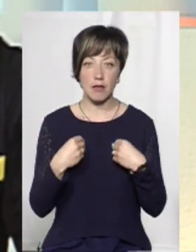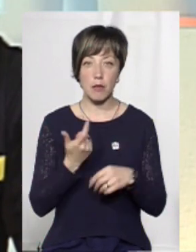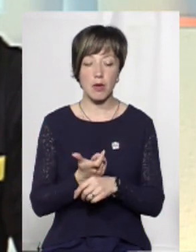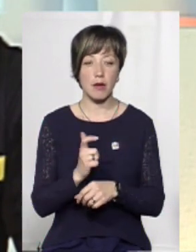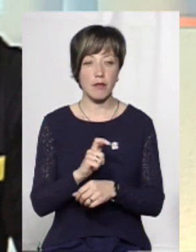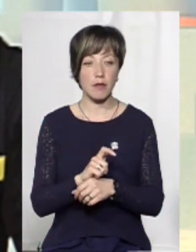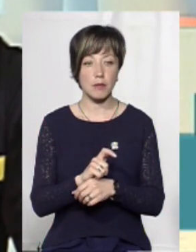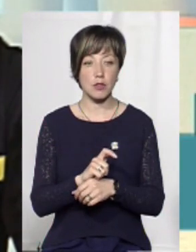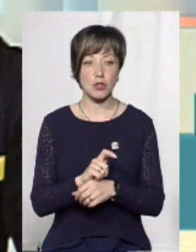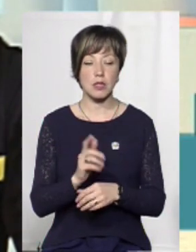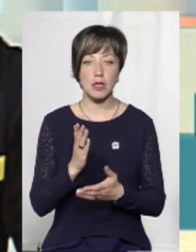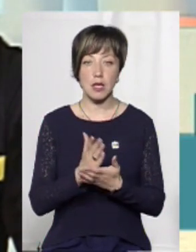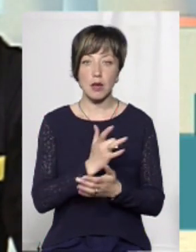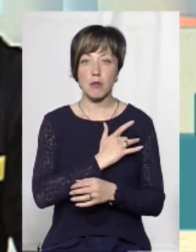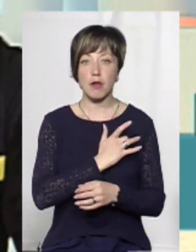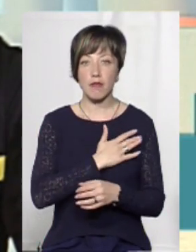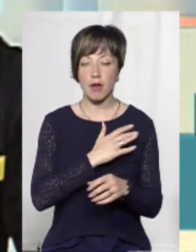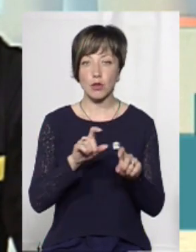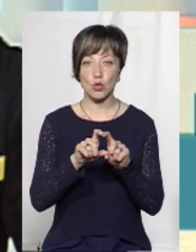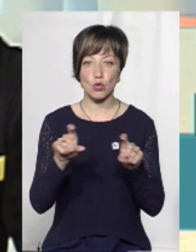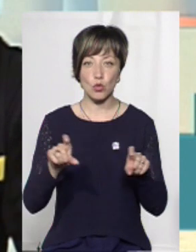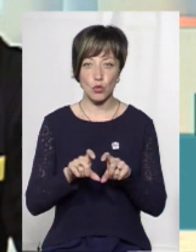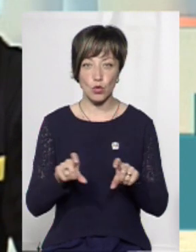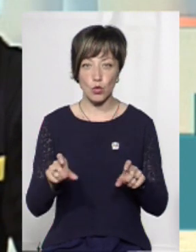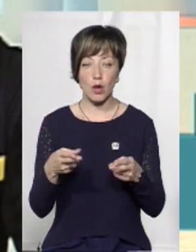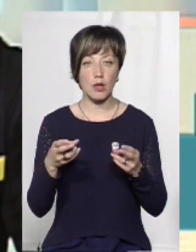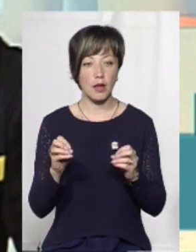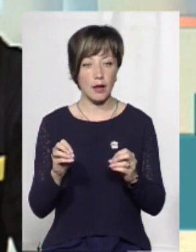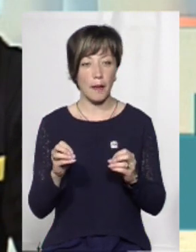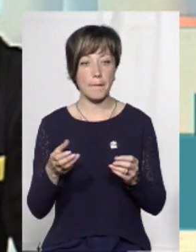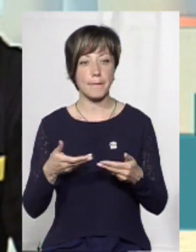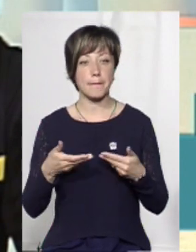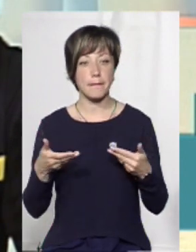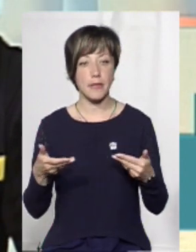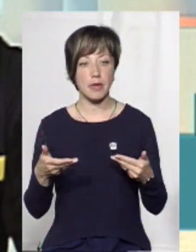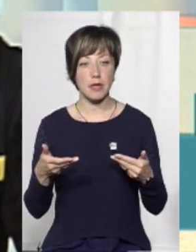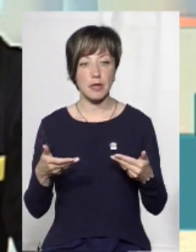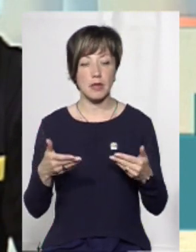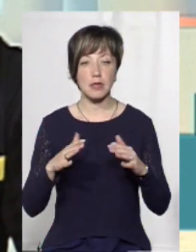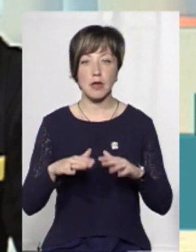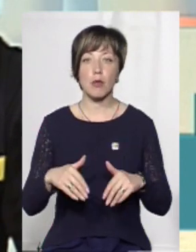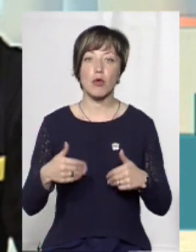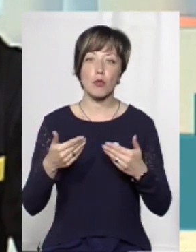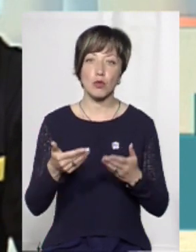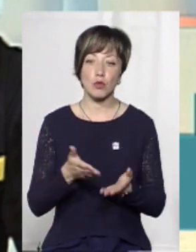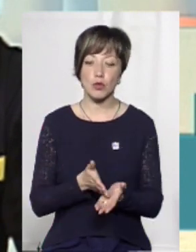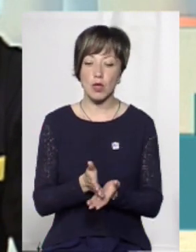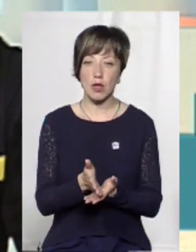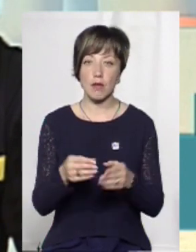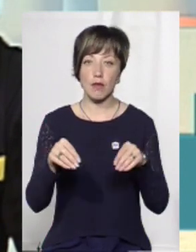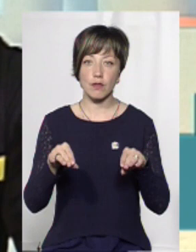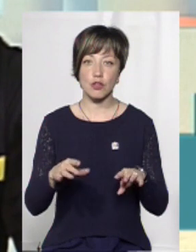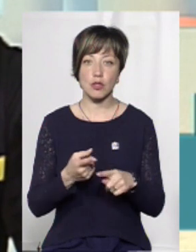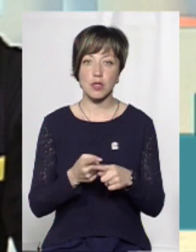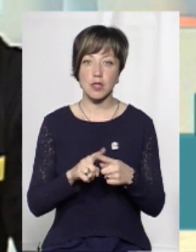Переважна більшість їх є приватних структур, де ми запропонуємо шляхи виходу